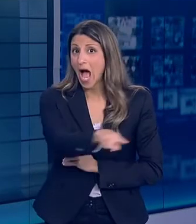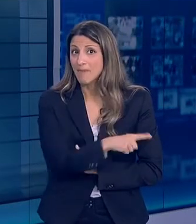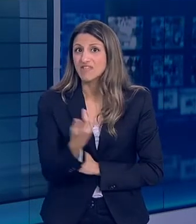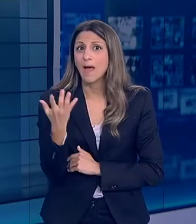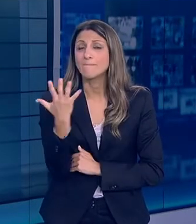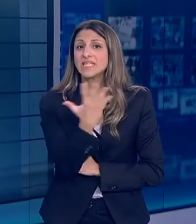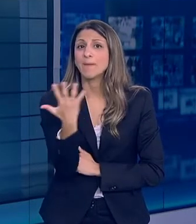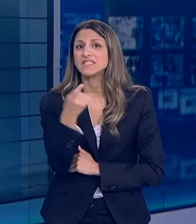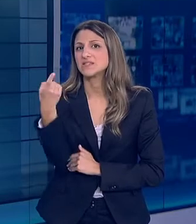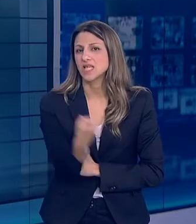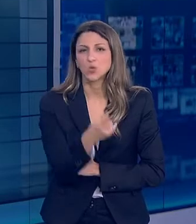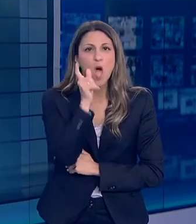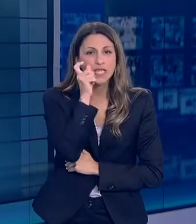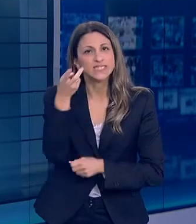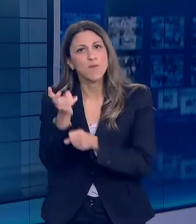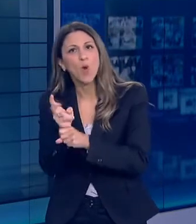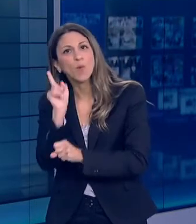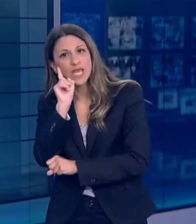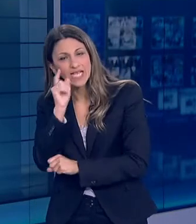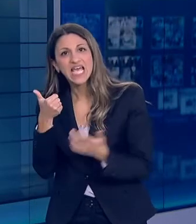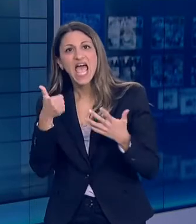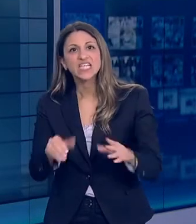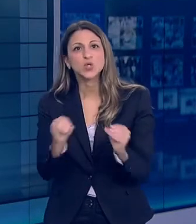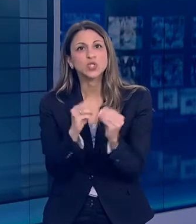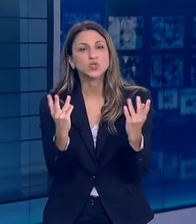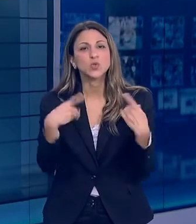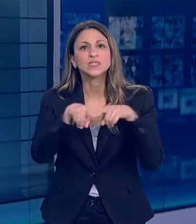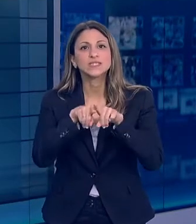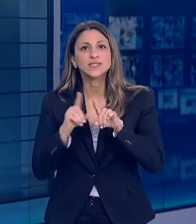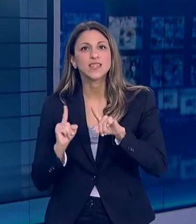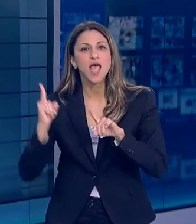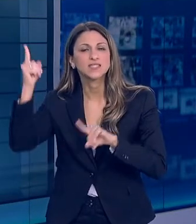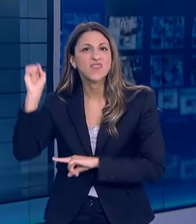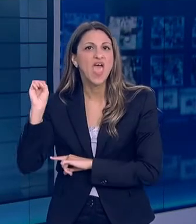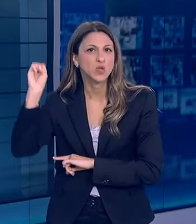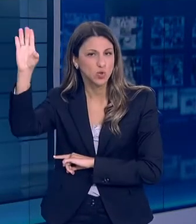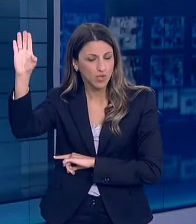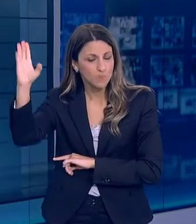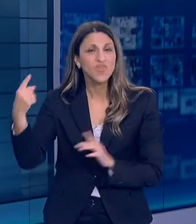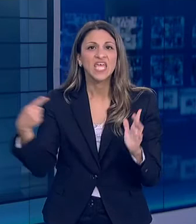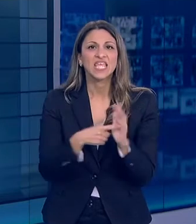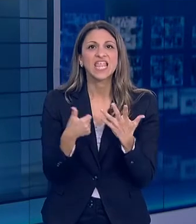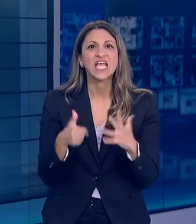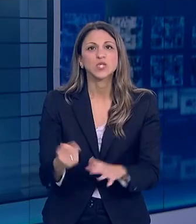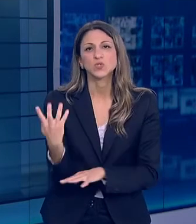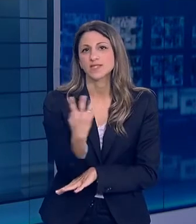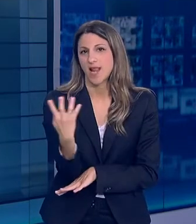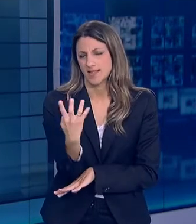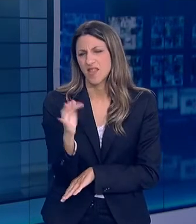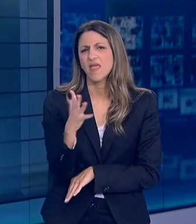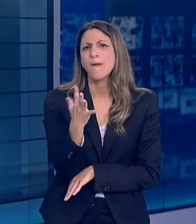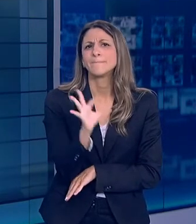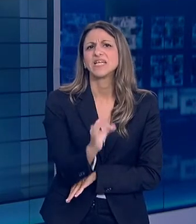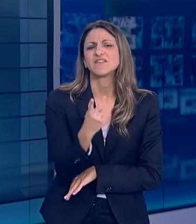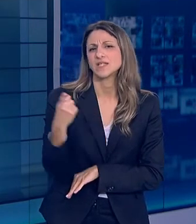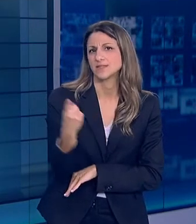το 55% αφορά άνδρες, 628 θεωρούνται σχετιζόμενα με ταξίδι από το εξωτερικό και 1.644 το 57